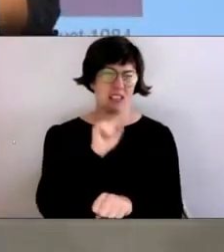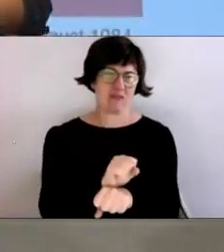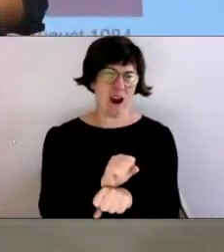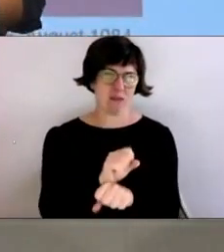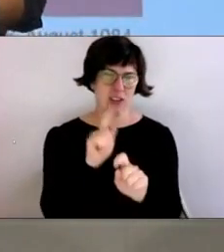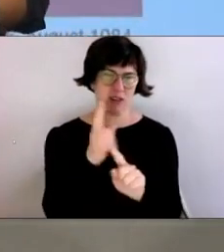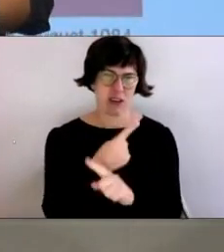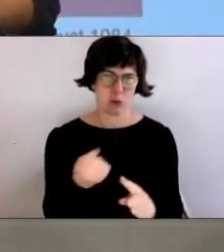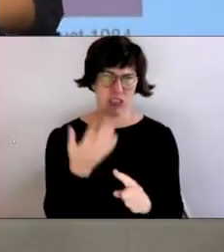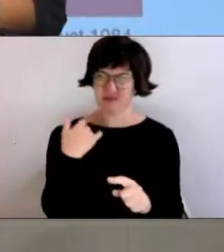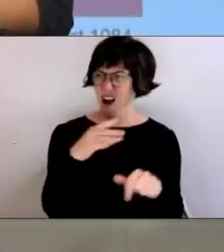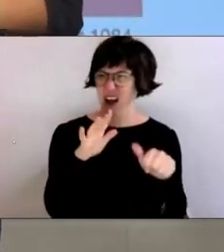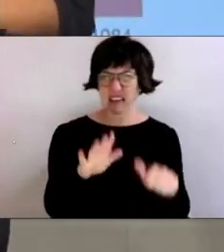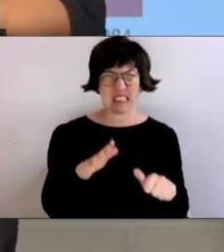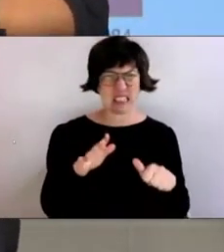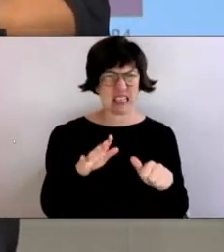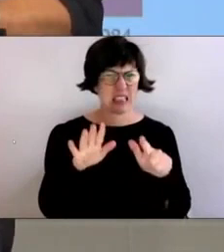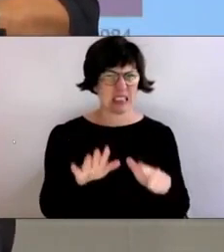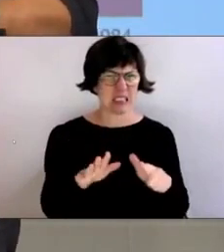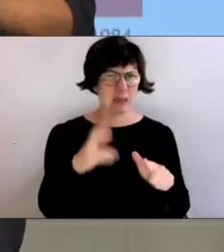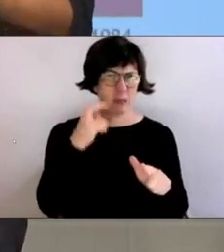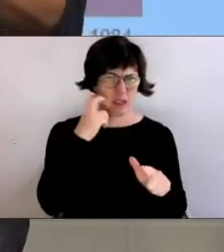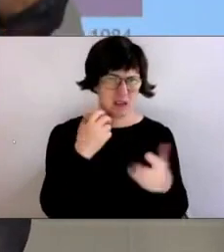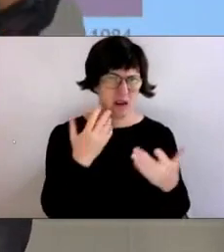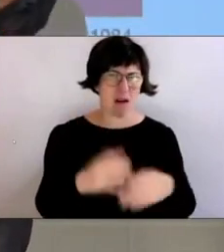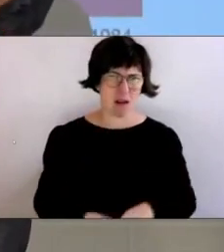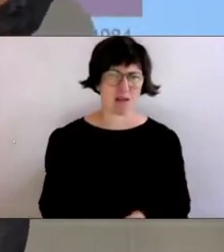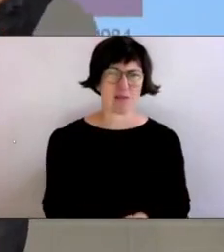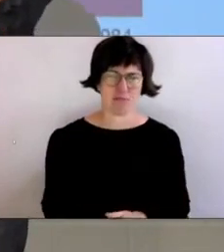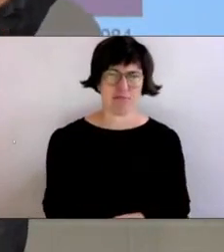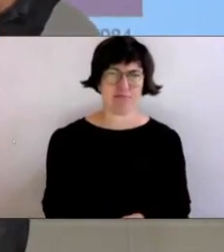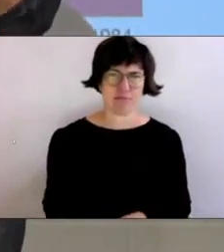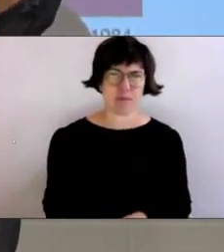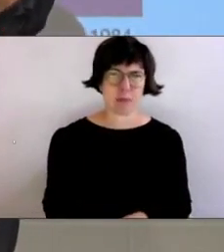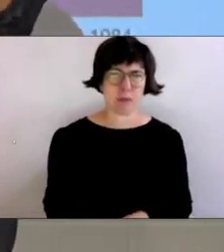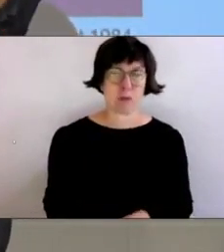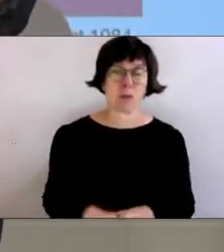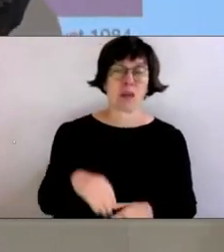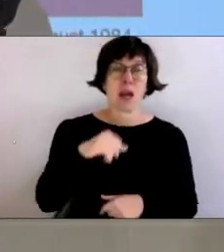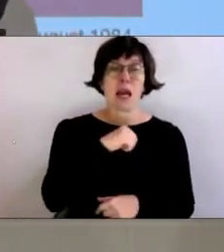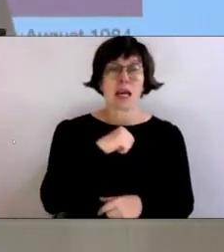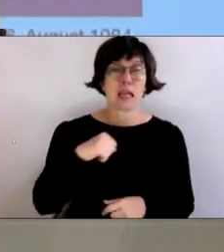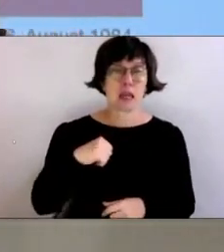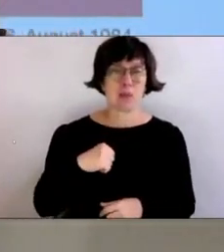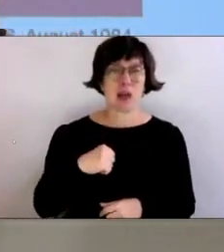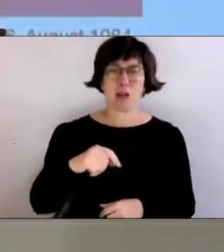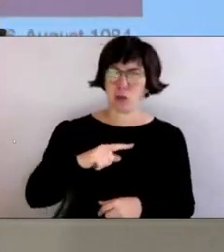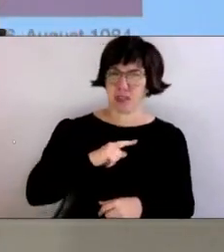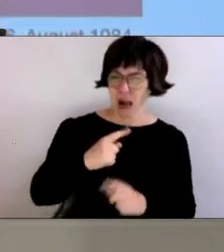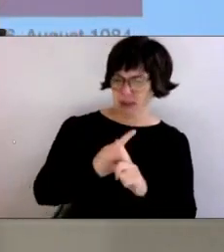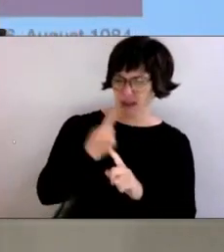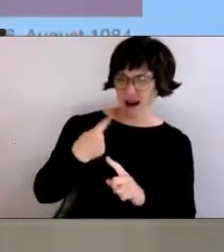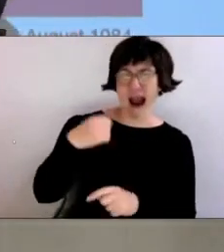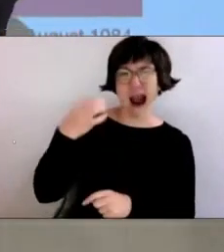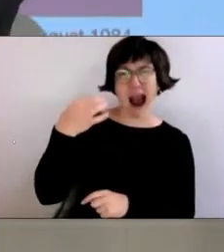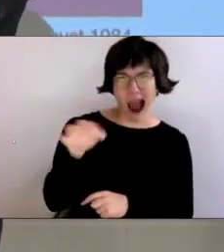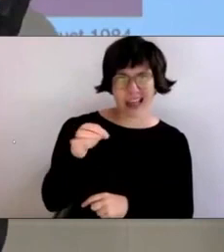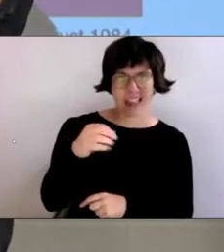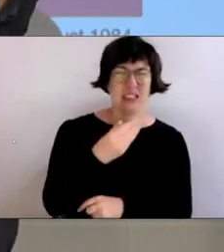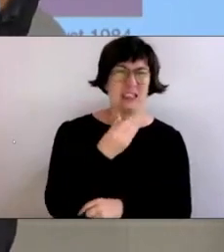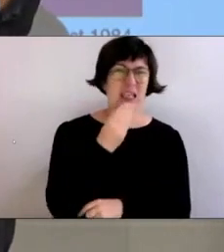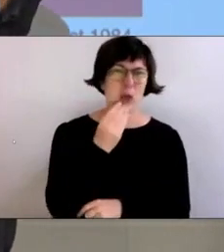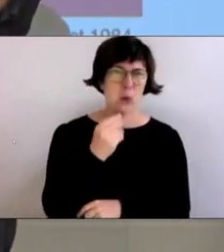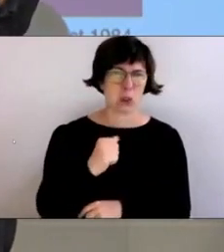Da war er 16 oder 17 Jahre alt. Auf dem Gymnasium war ich in meinem Jahrgang das einzige jüdische Mädchen.